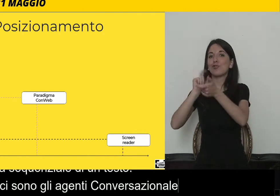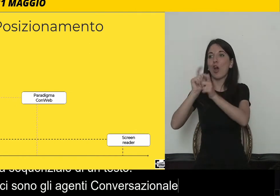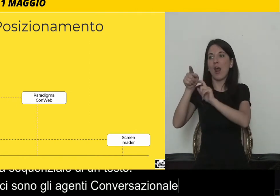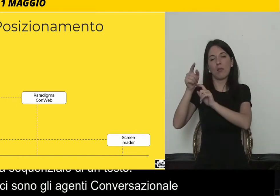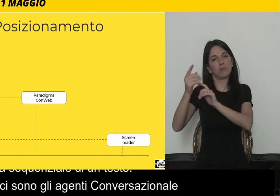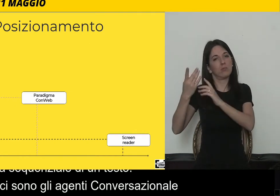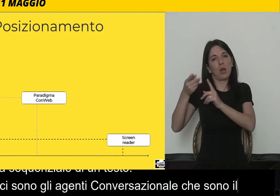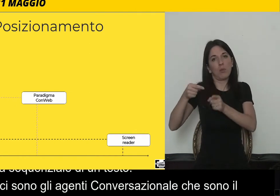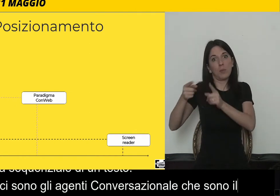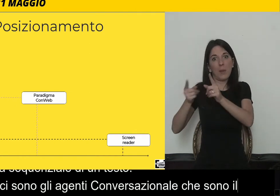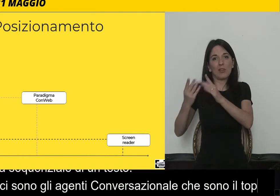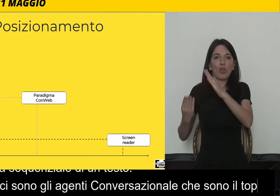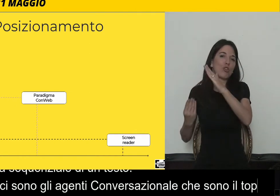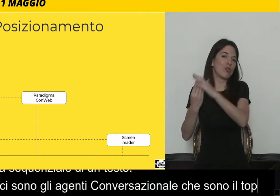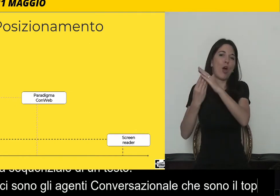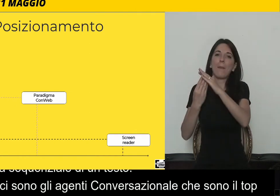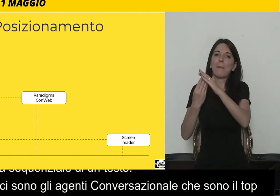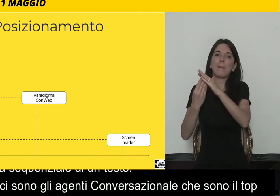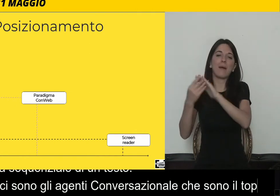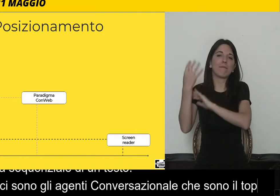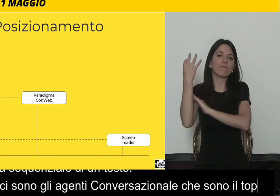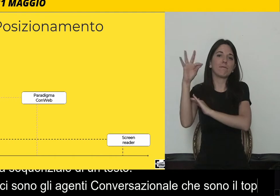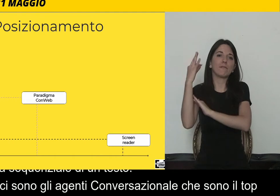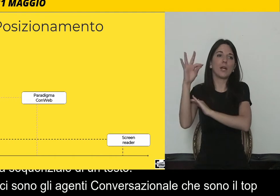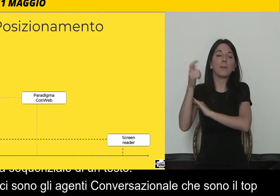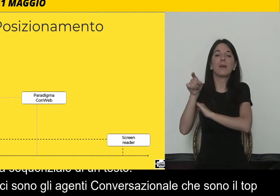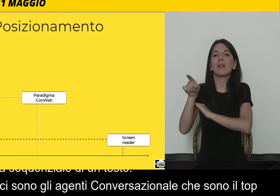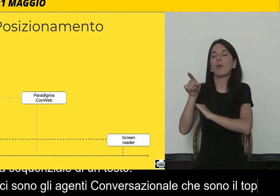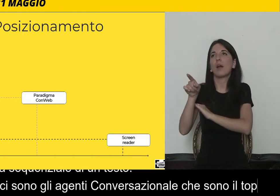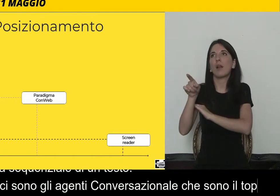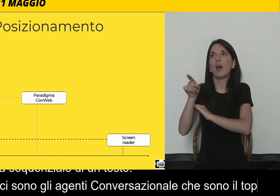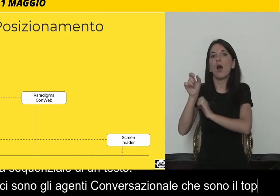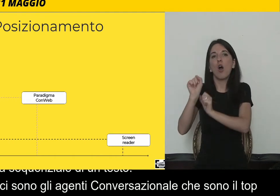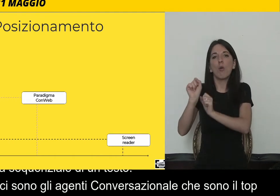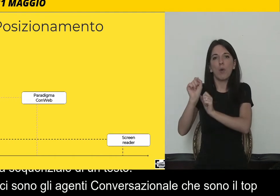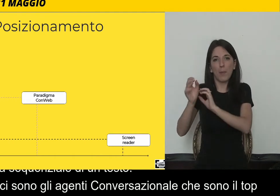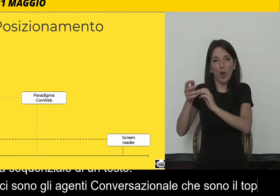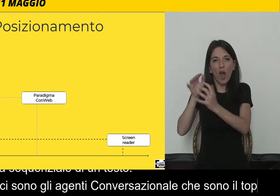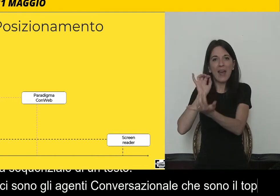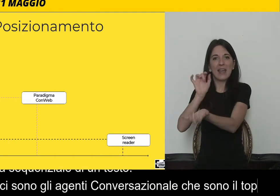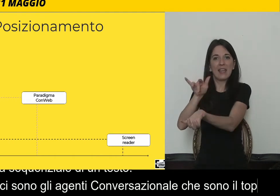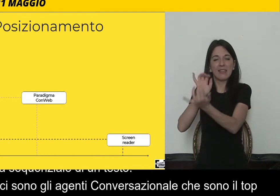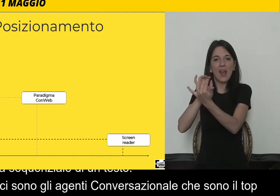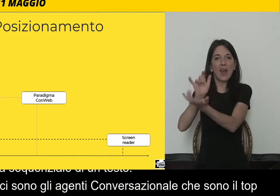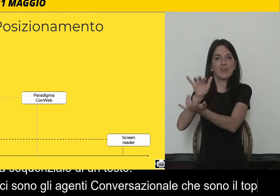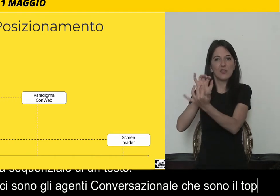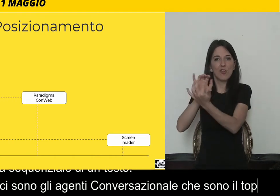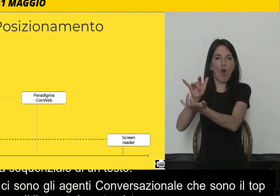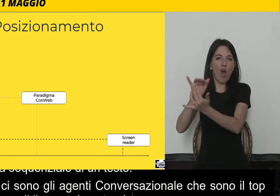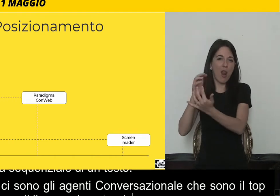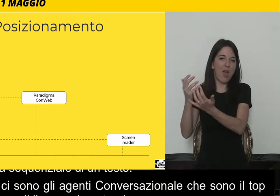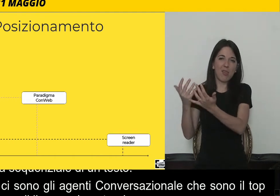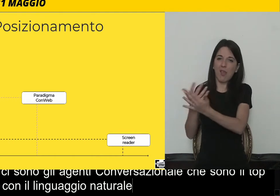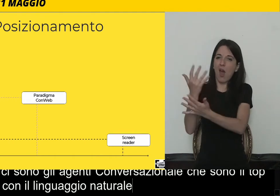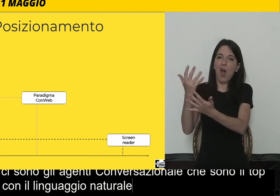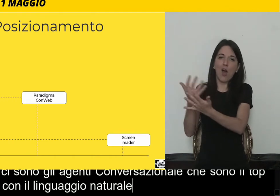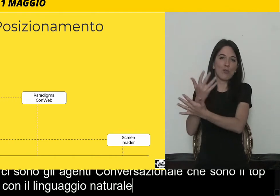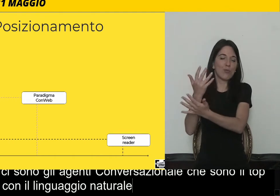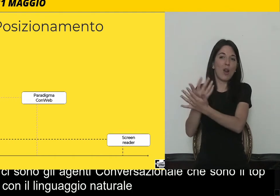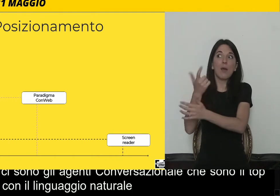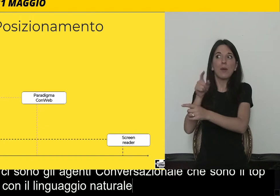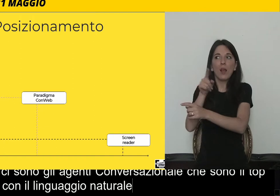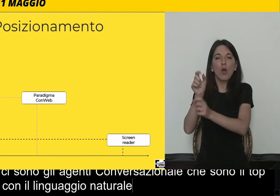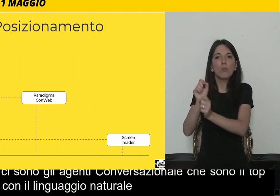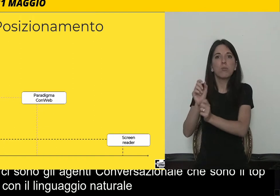linguaggio naturale, offrono appunto un paradigma di interazione molto naturale perché sono in grado di comprendere il